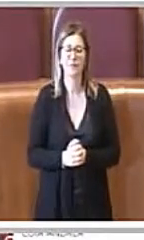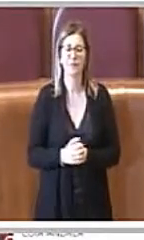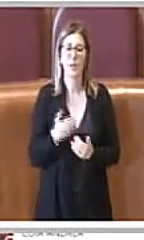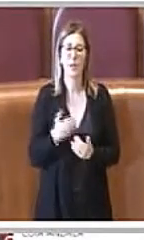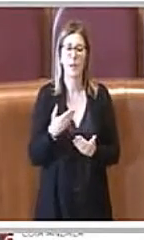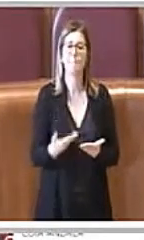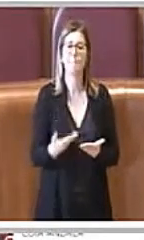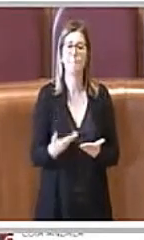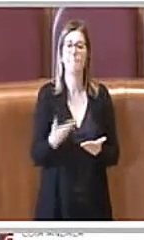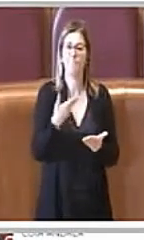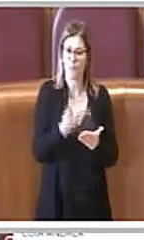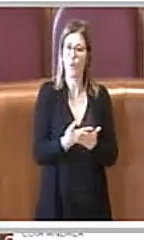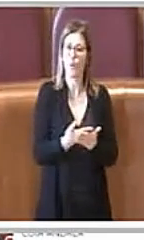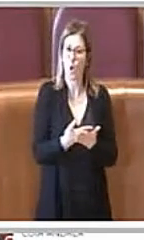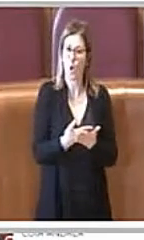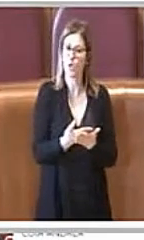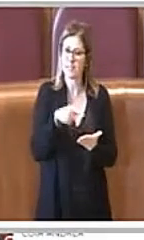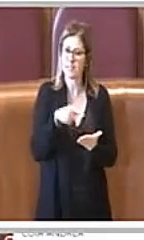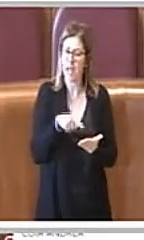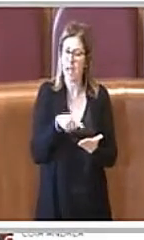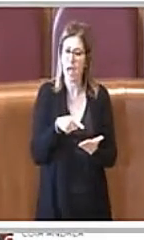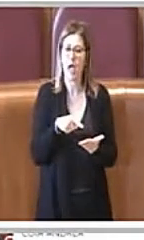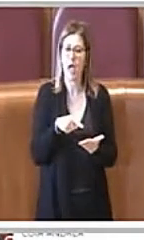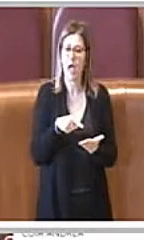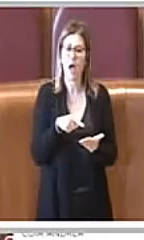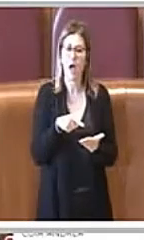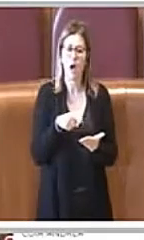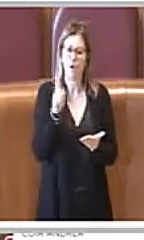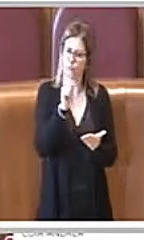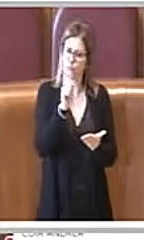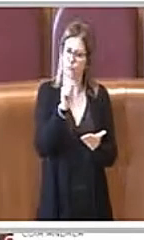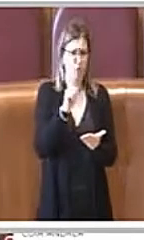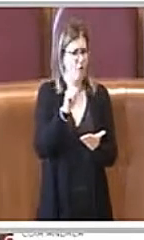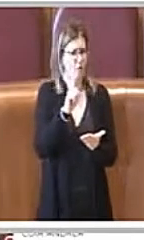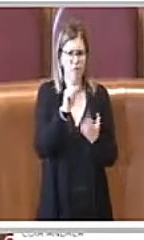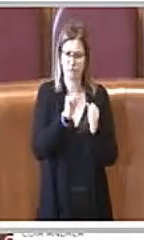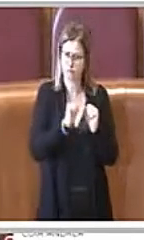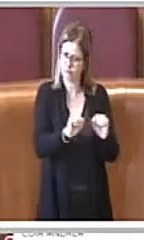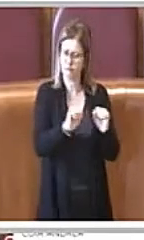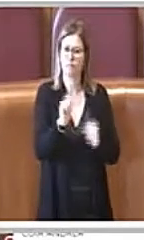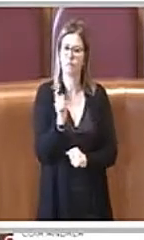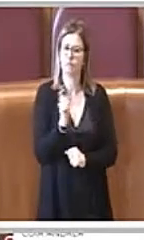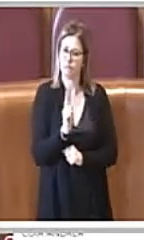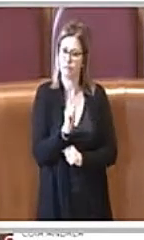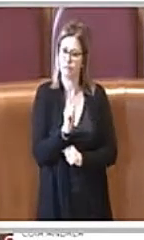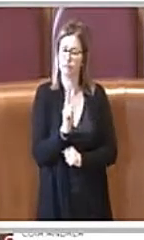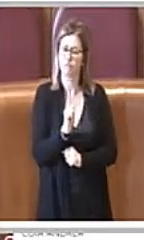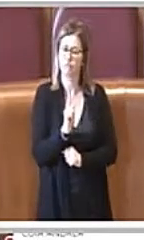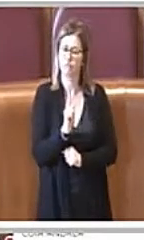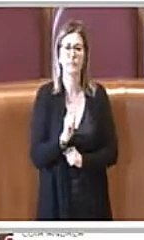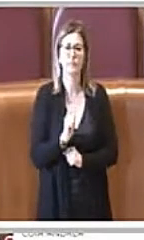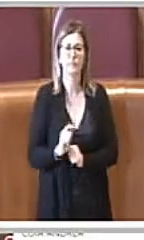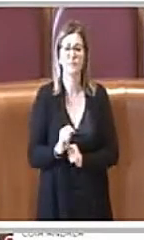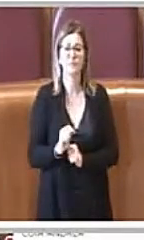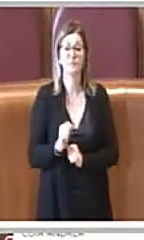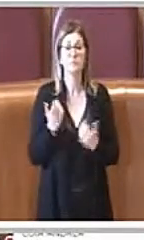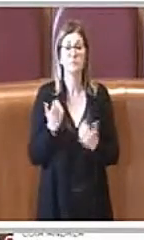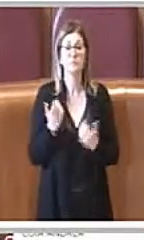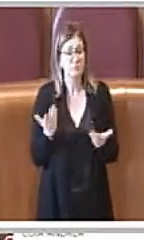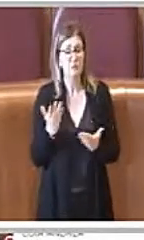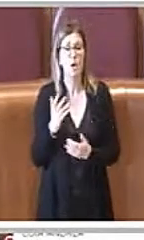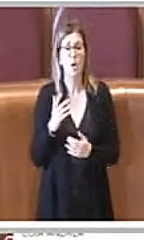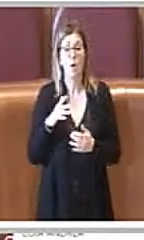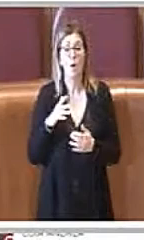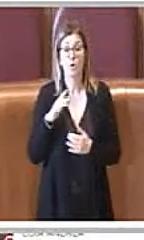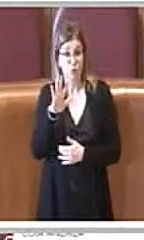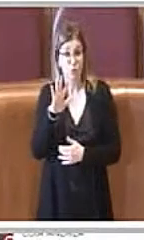e il tema ovviamente non è da rigettare, anzi il Movimento 5 Stelle da